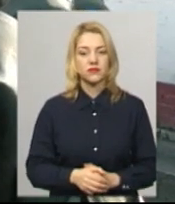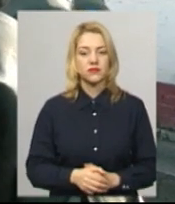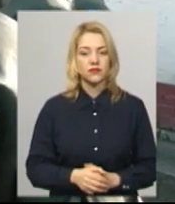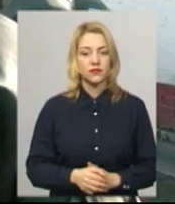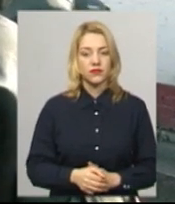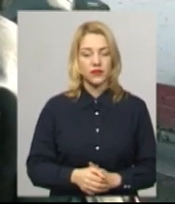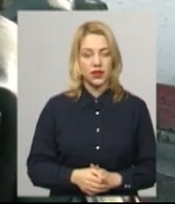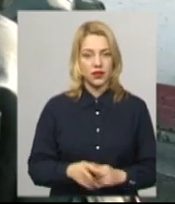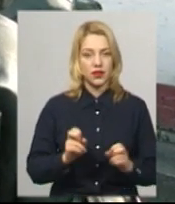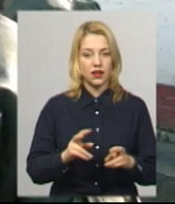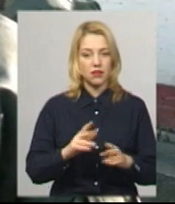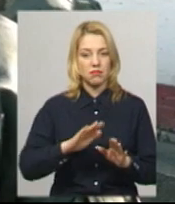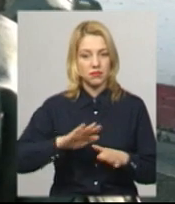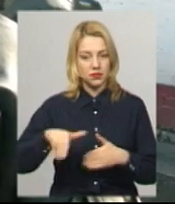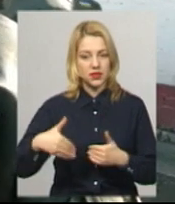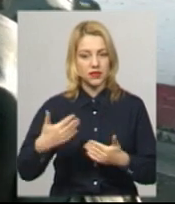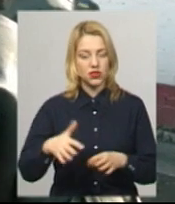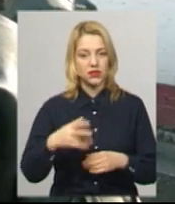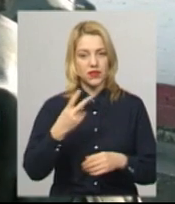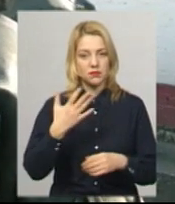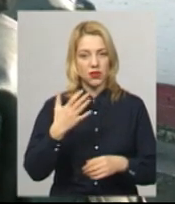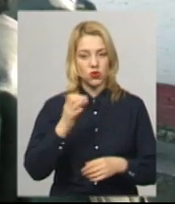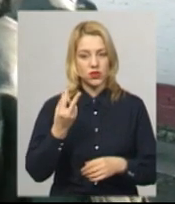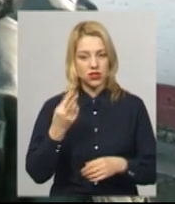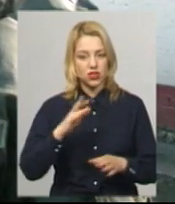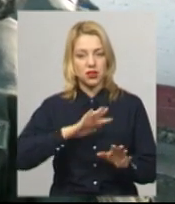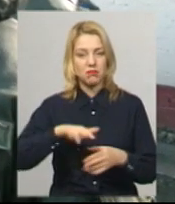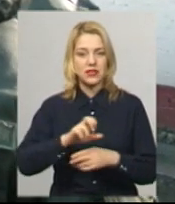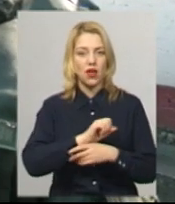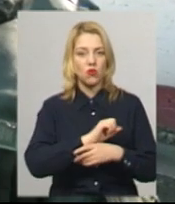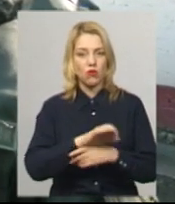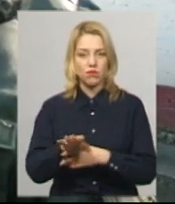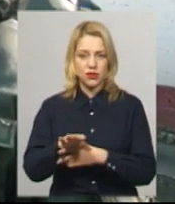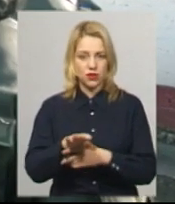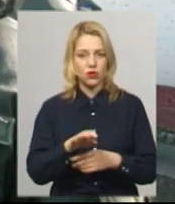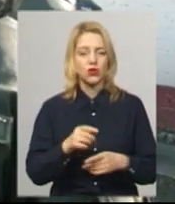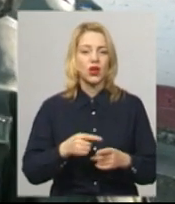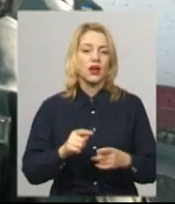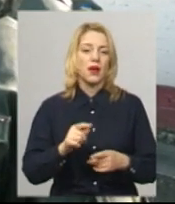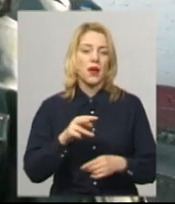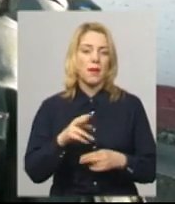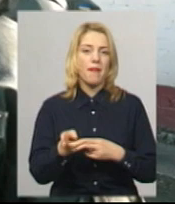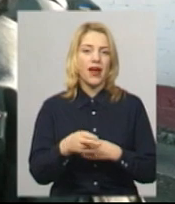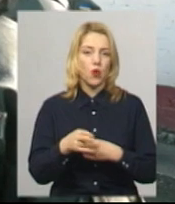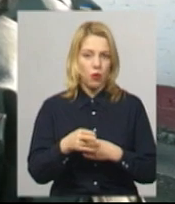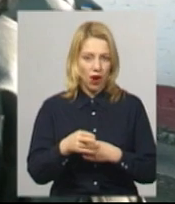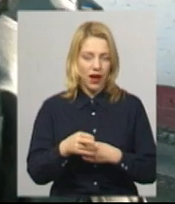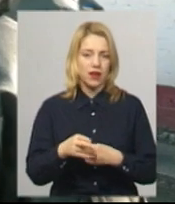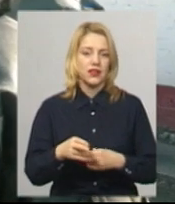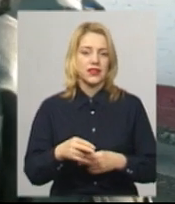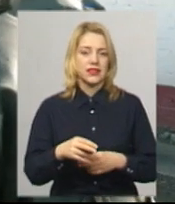після, вже 25 січня, після обстрілу Маріуполя у Західного